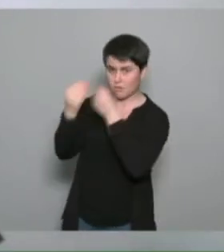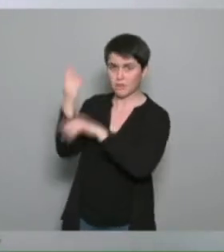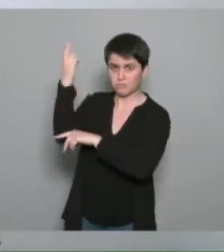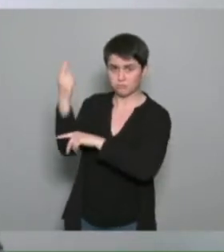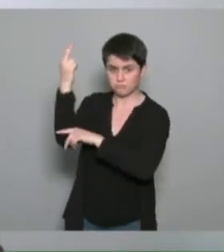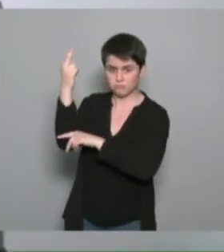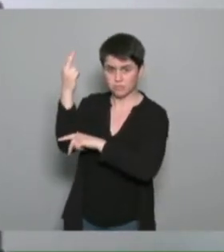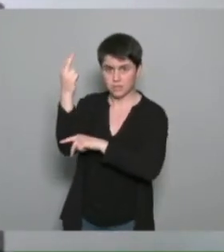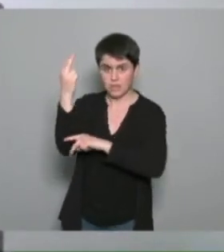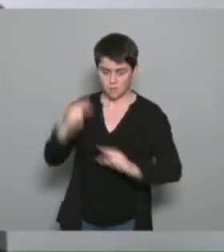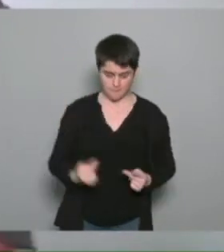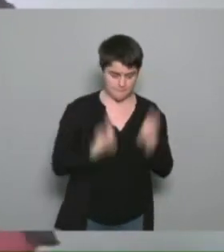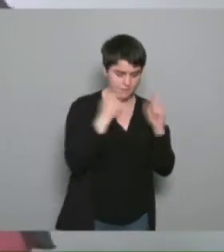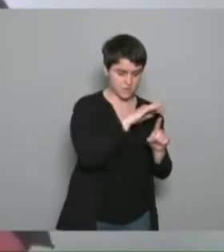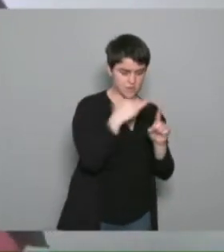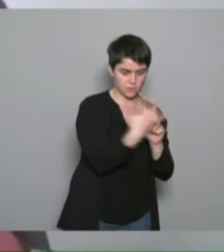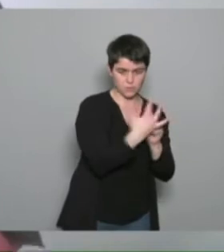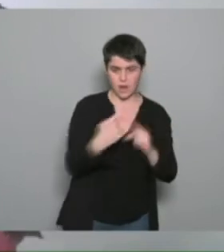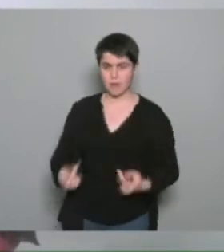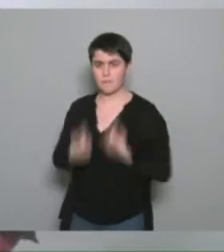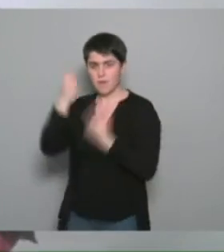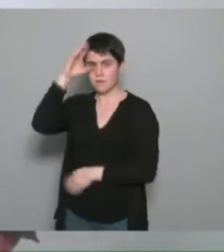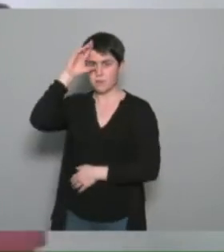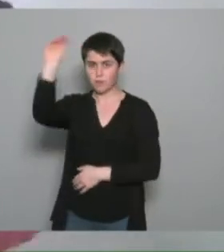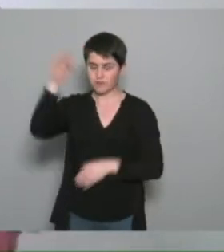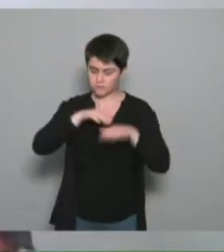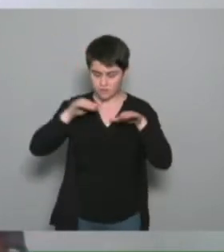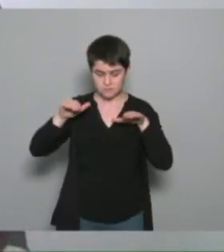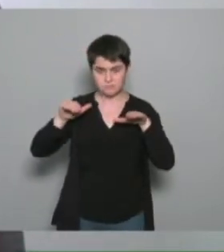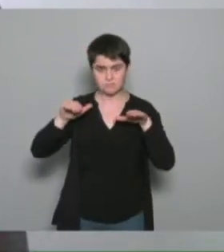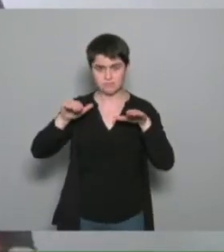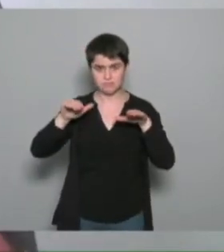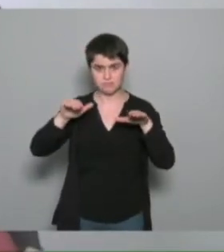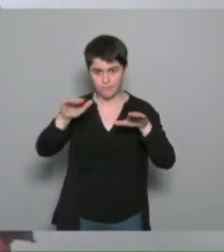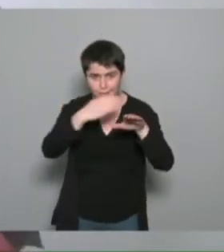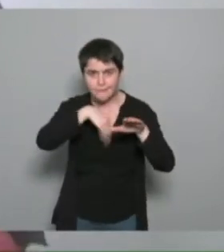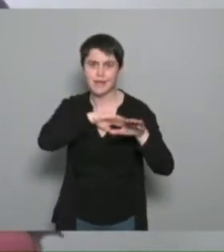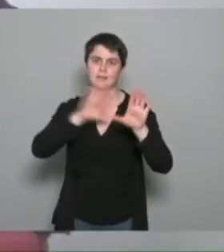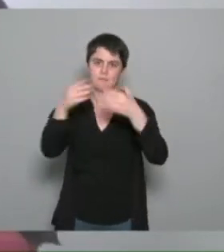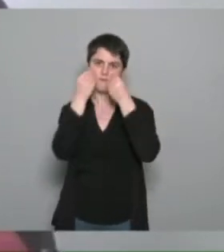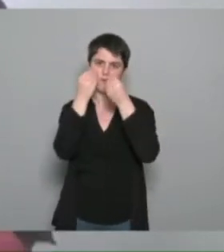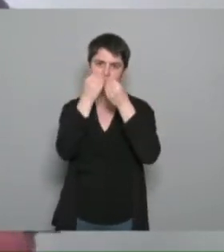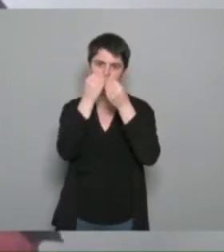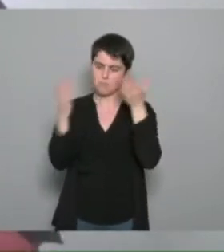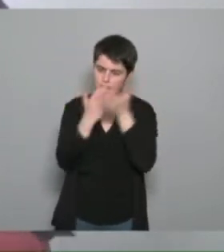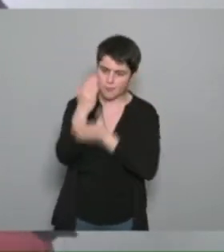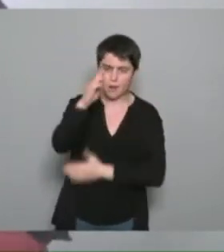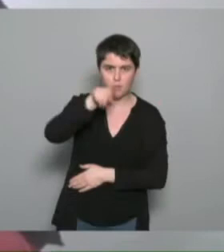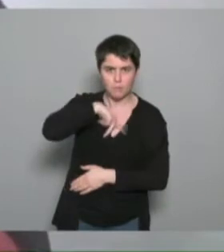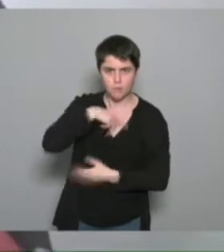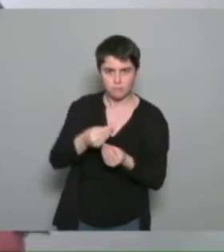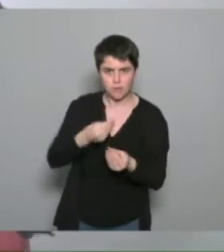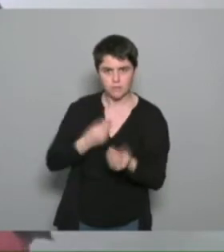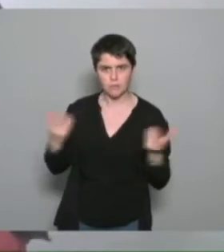professionnelle ont été construites grâce à ce parcours et ce parcours qu'est-ce qui m'a apporté ? en plus de cette expérience